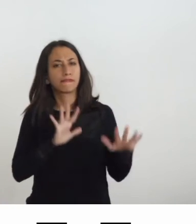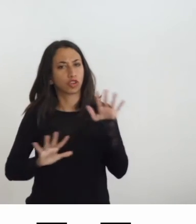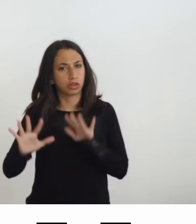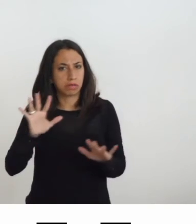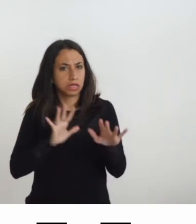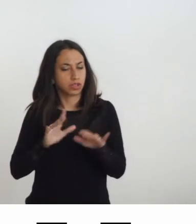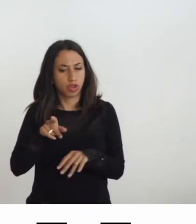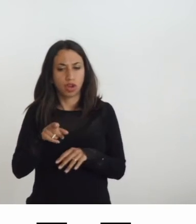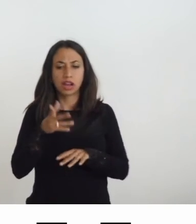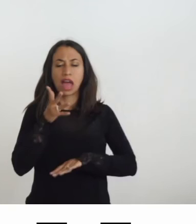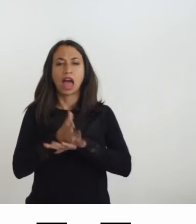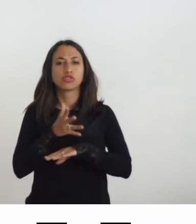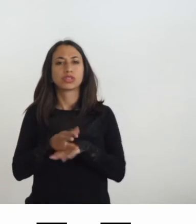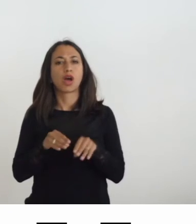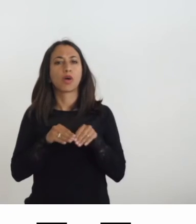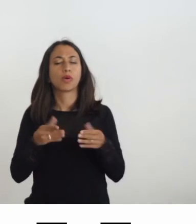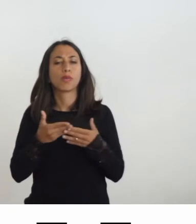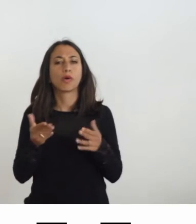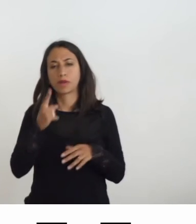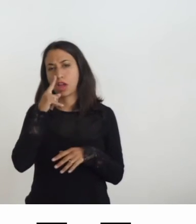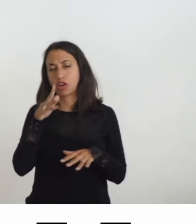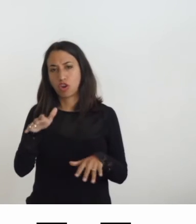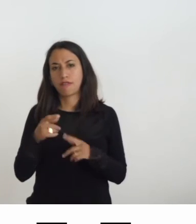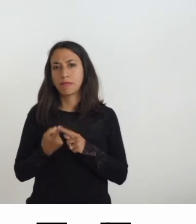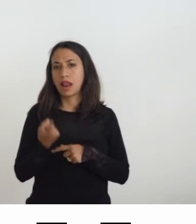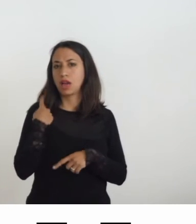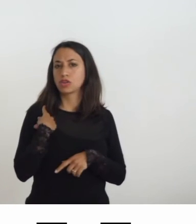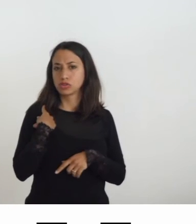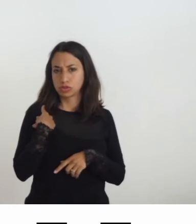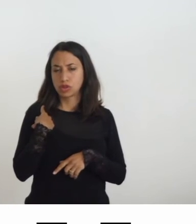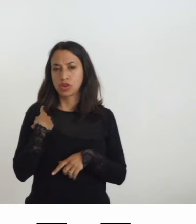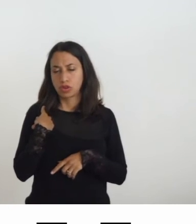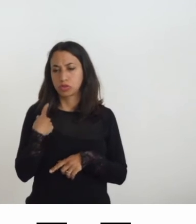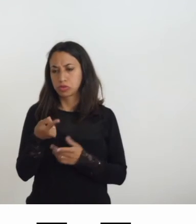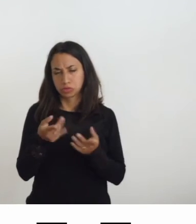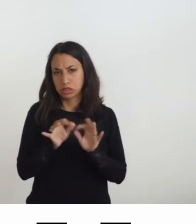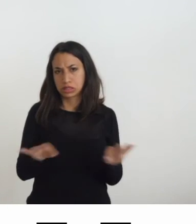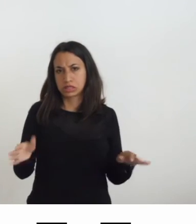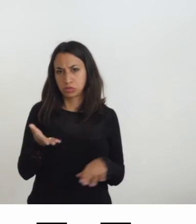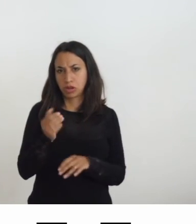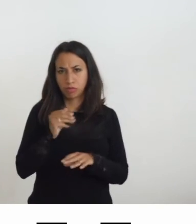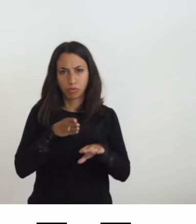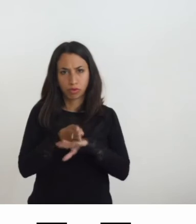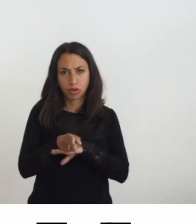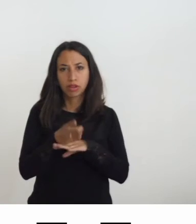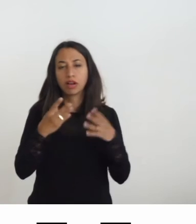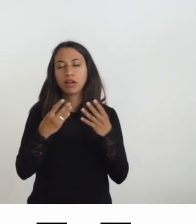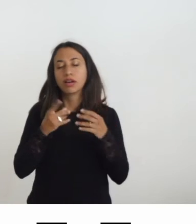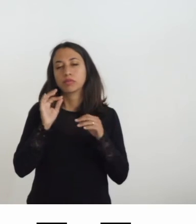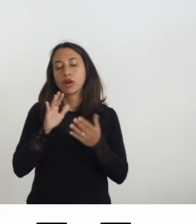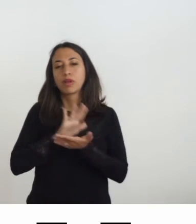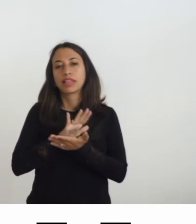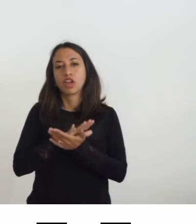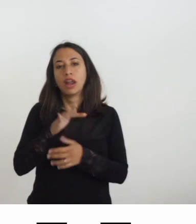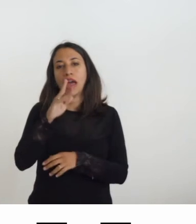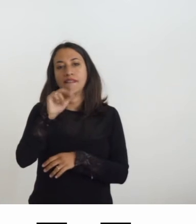pubblicato a novembre dello scorso anno è disponibile in libero accesso con Franco Angeli con un